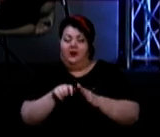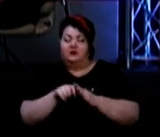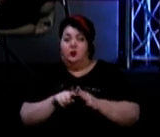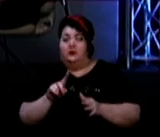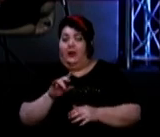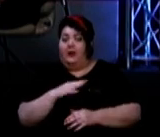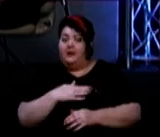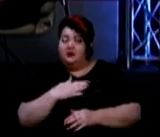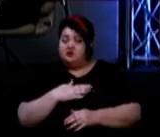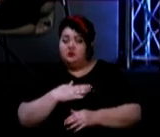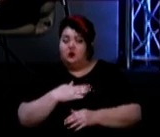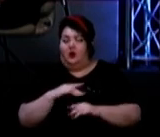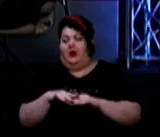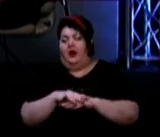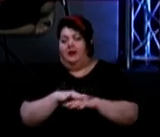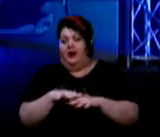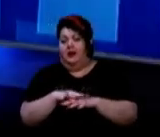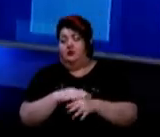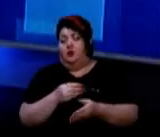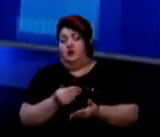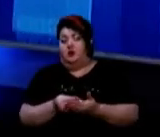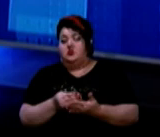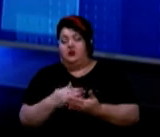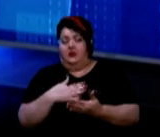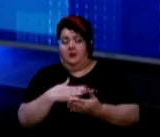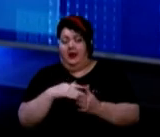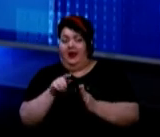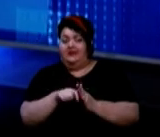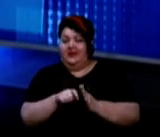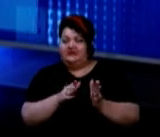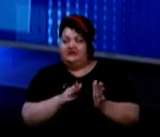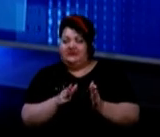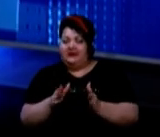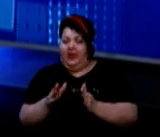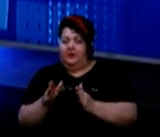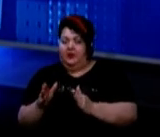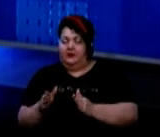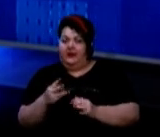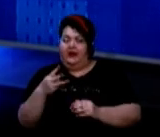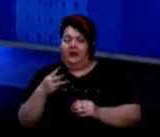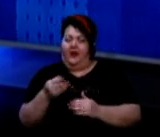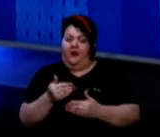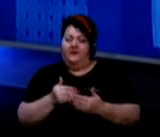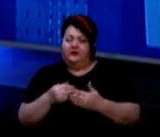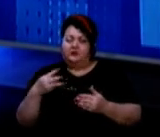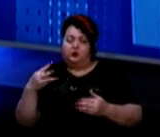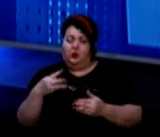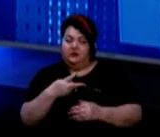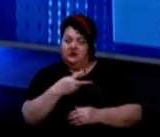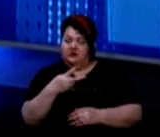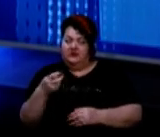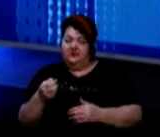нашому ринку коштують вітчизняні тести системи від 3200